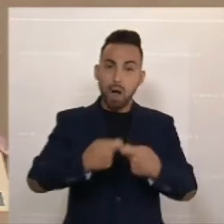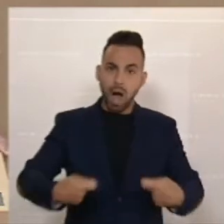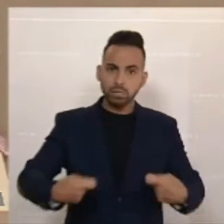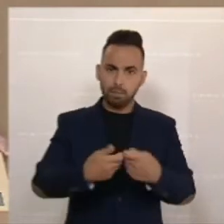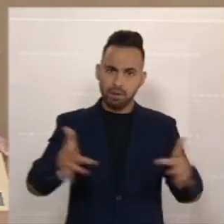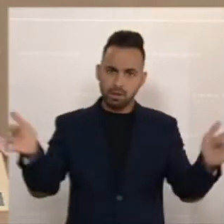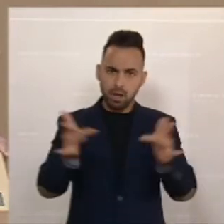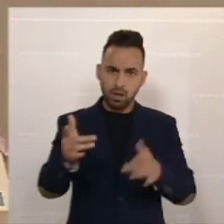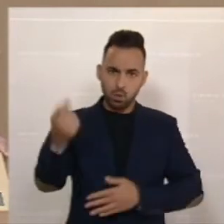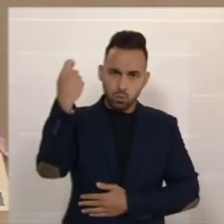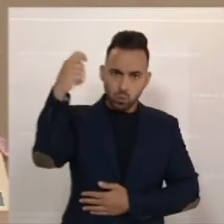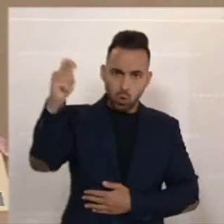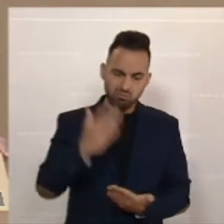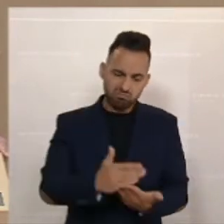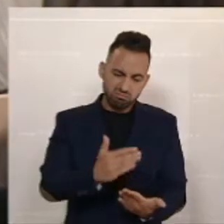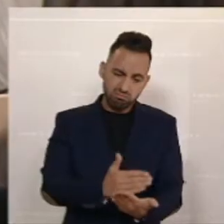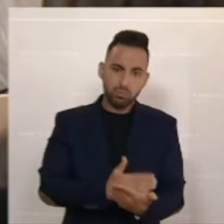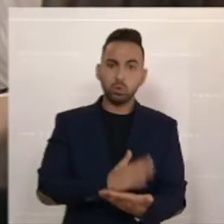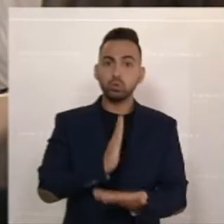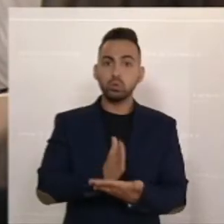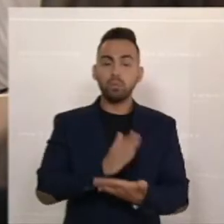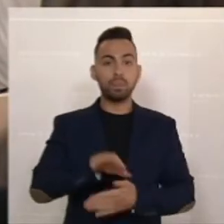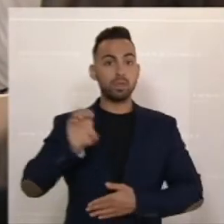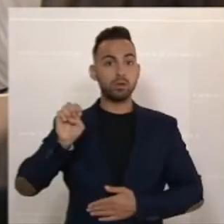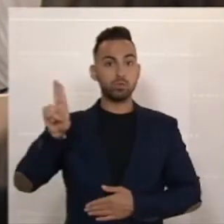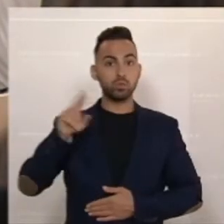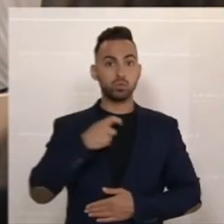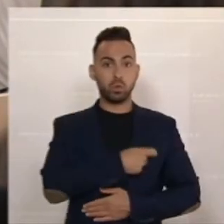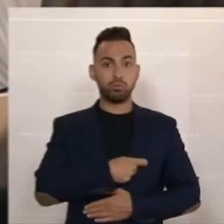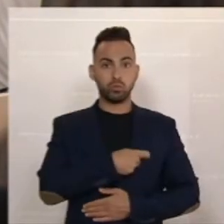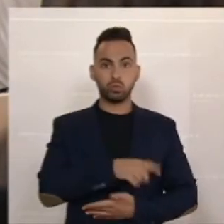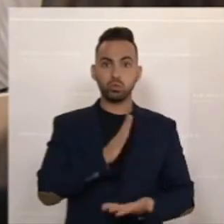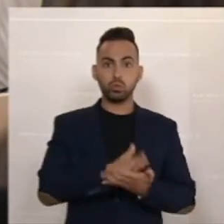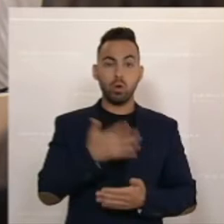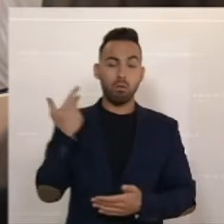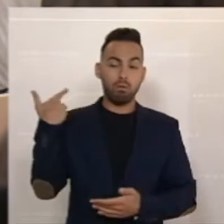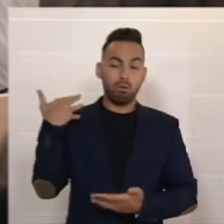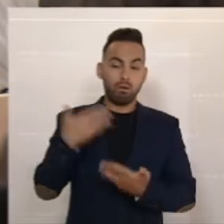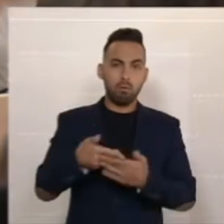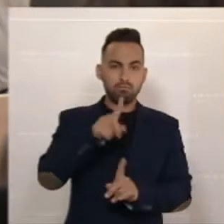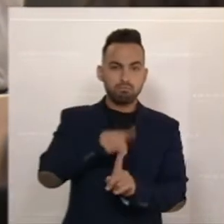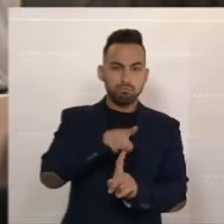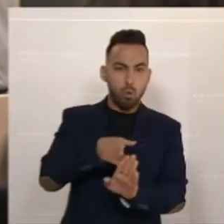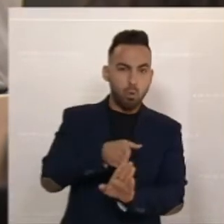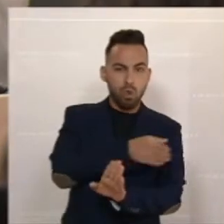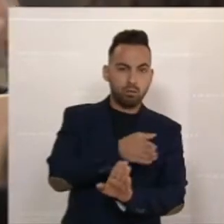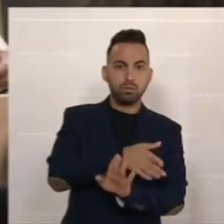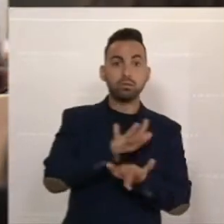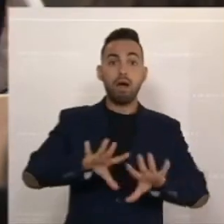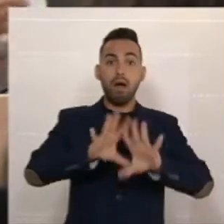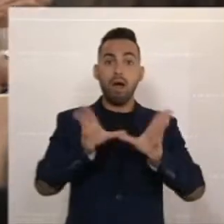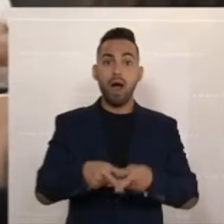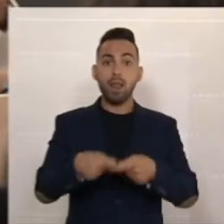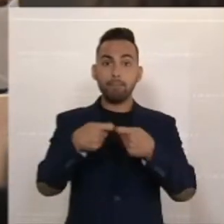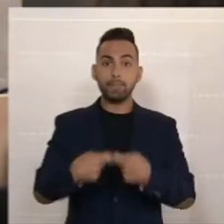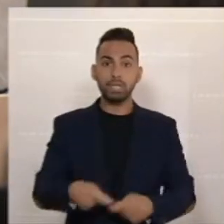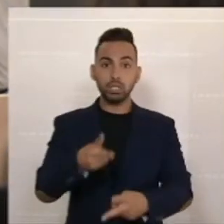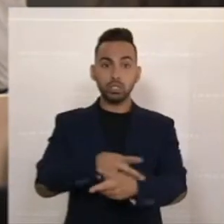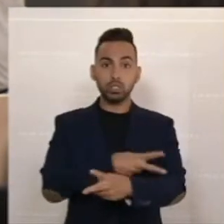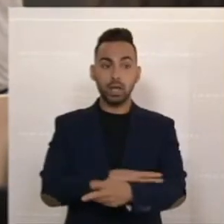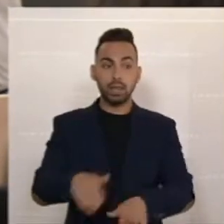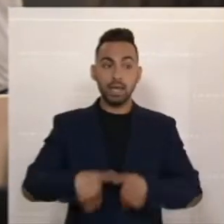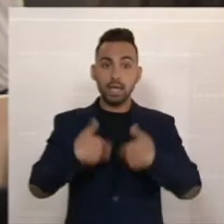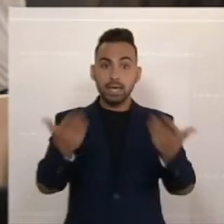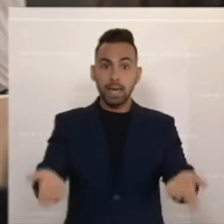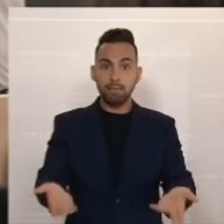Teuerung gesetzt haben. Während die EU-Kommission seit Monaten allen Mitgliedstaaten Möglichkeiten und Instrumente in die Hand gegeben